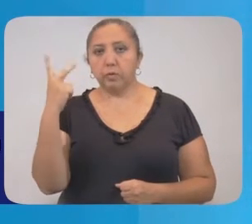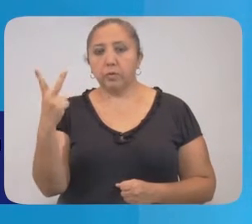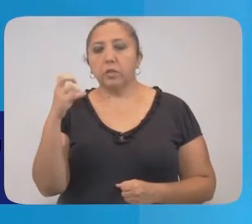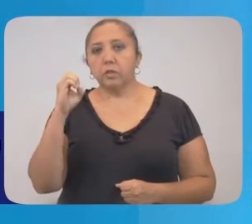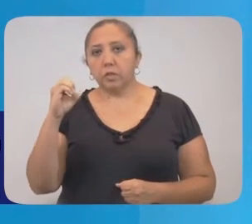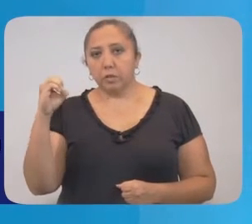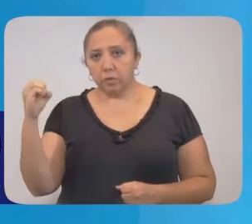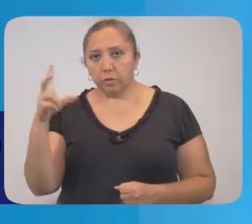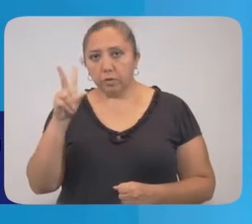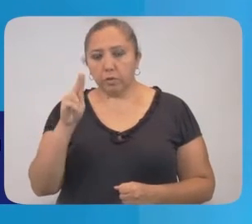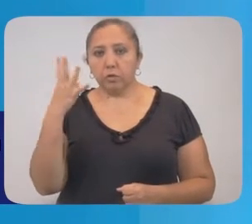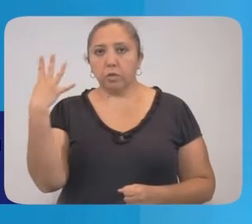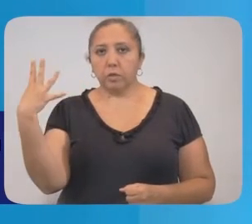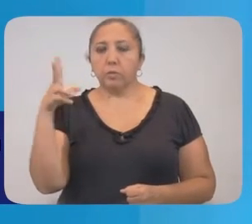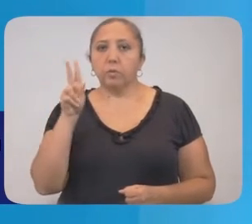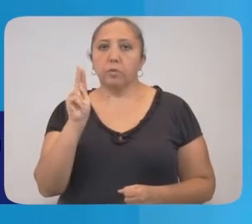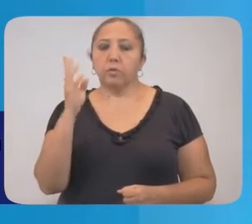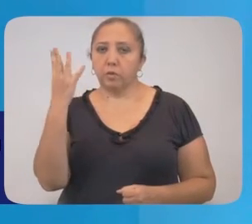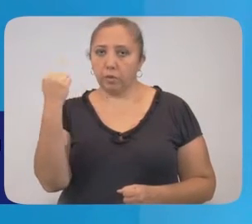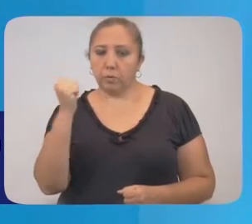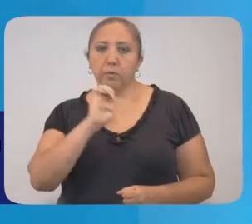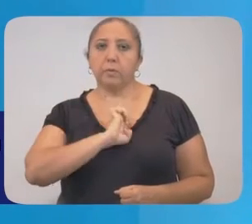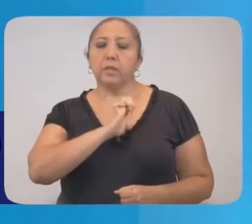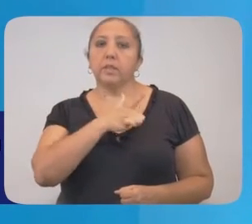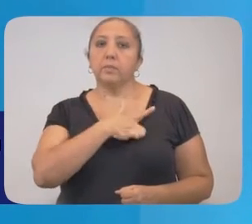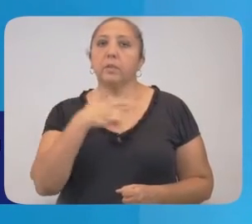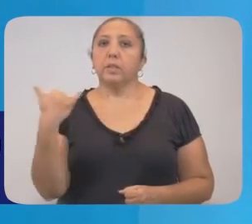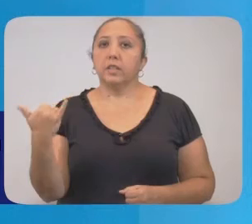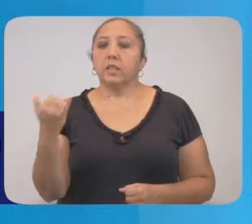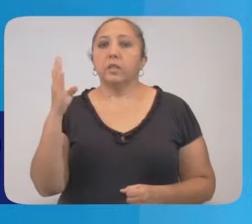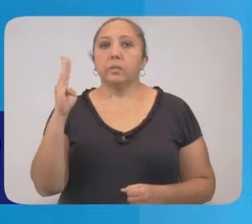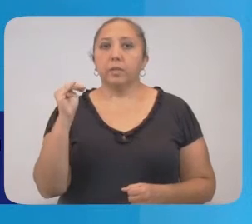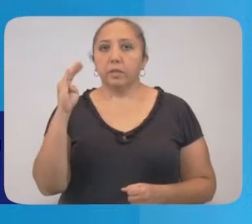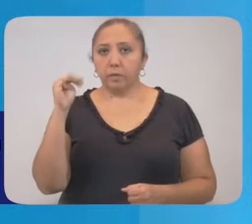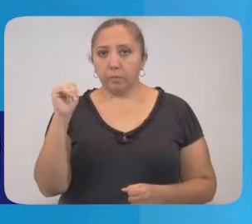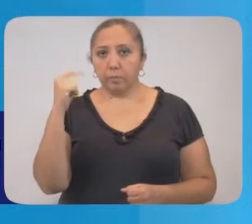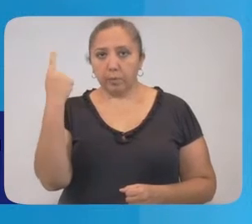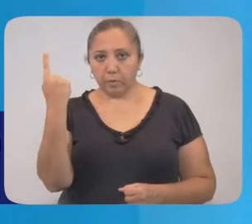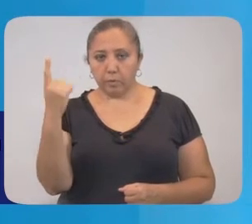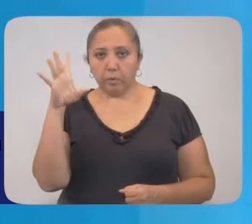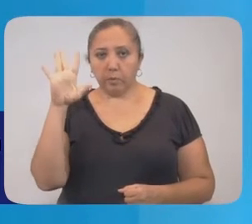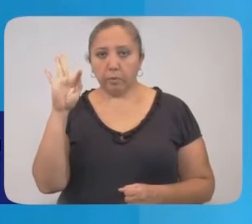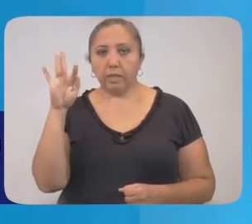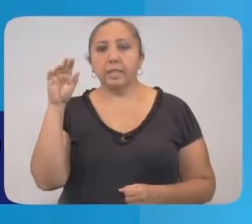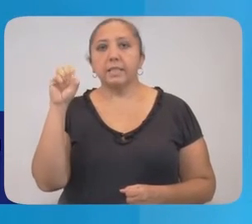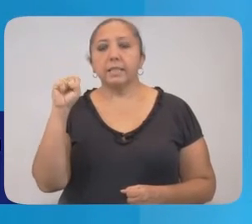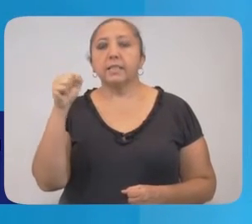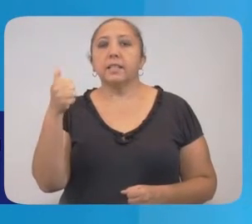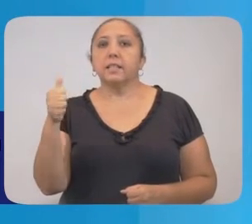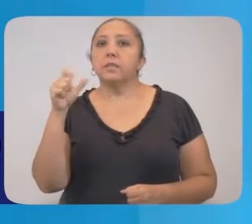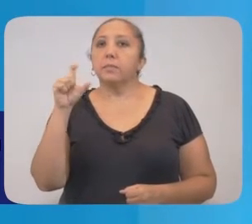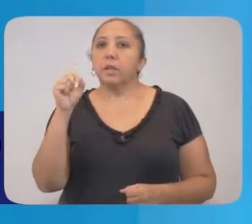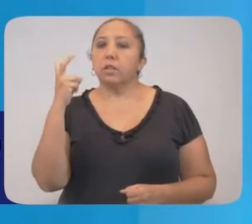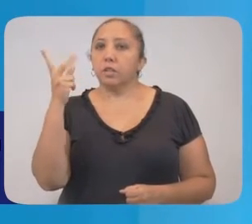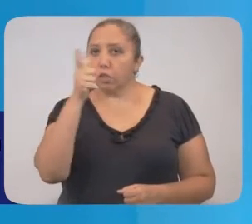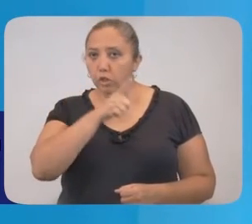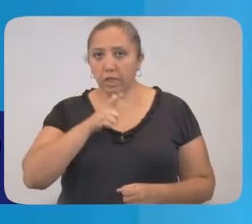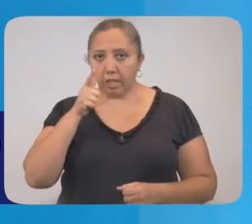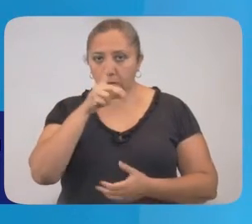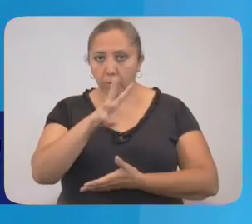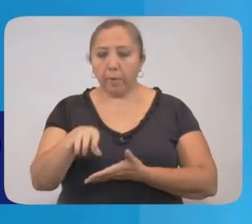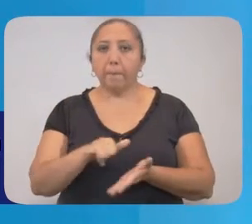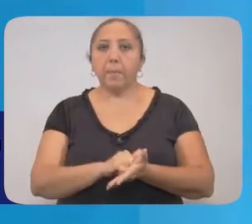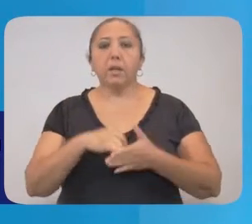Lechikul ukaba meditok, tial nukbezahilovak, yantio sistema Android, yete Apple. Katikti mako, yan sarbenzilil yokolobe,